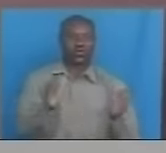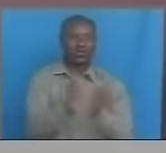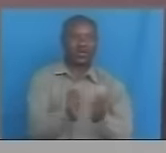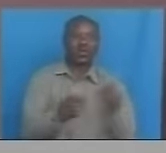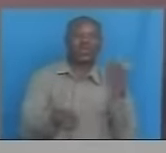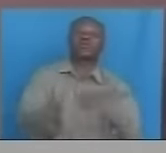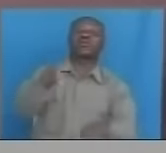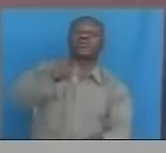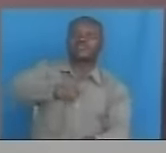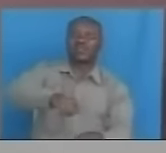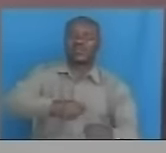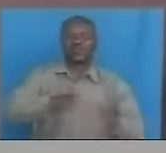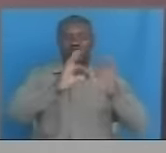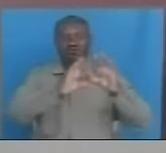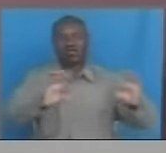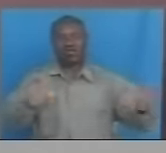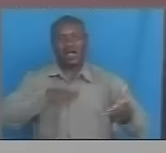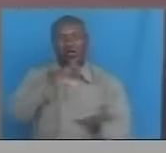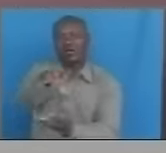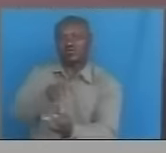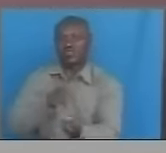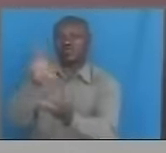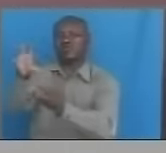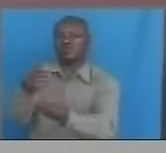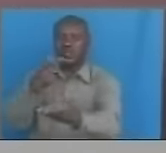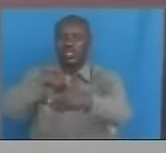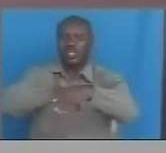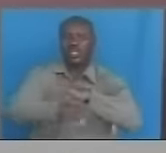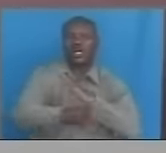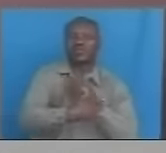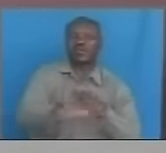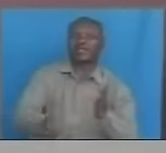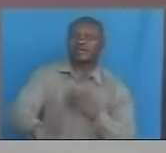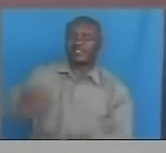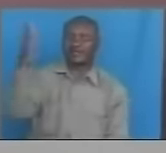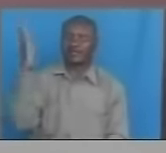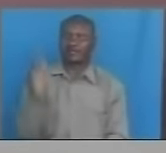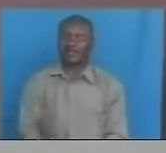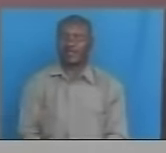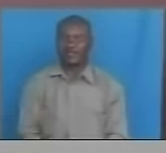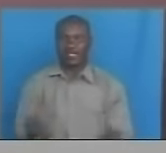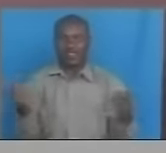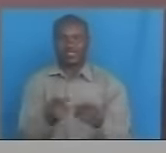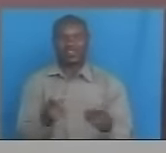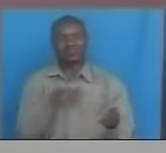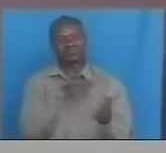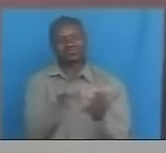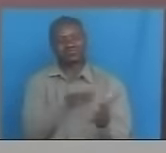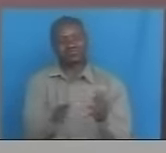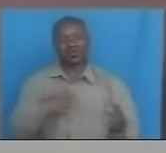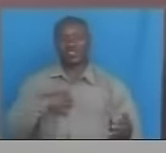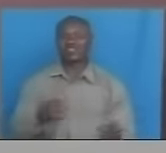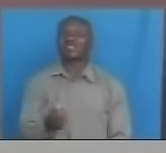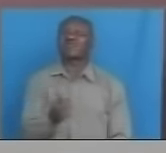kuongeza ufanisi wa makusanyo ya ndani Kwa upande wa serekali Kama alivyo eleza mweshimu wa ziru wa fela